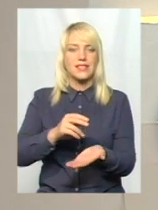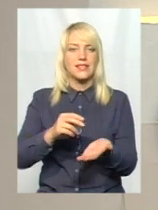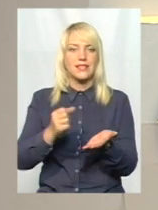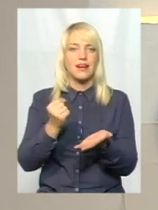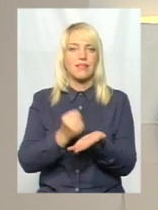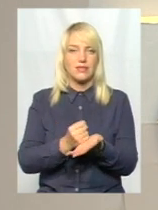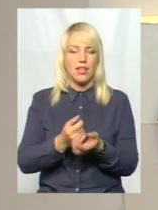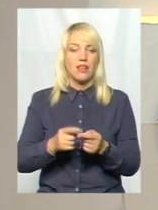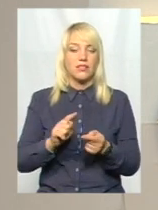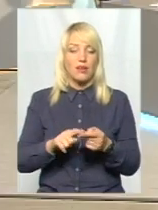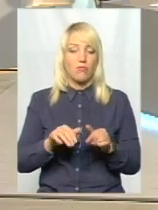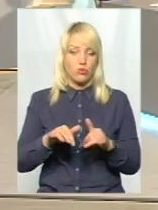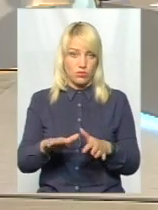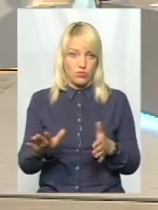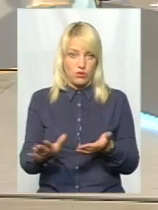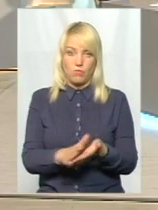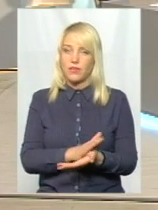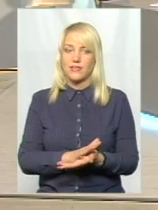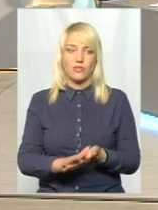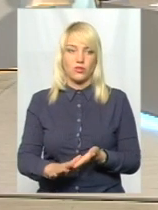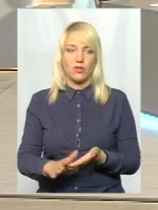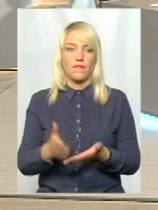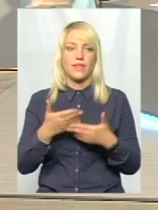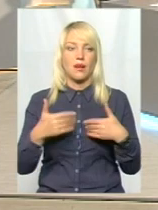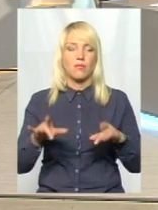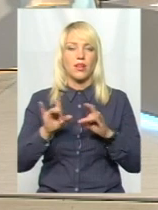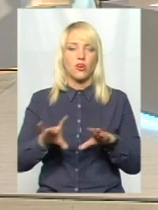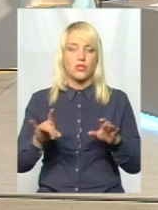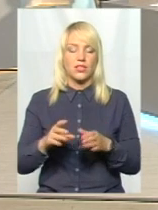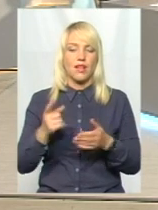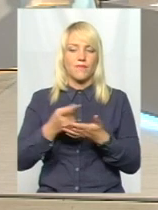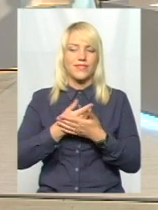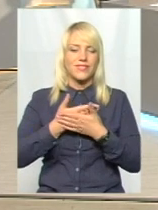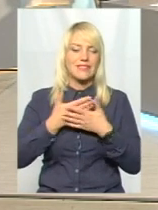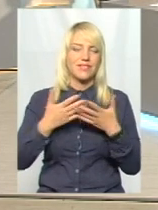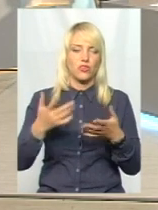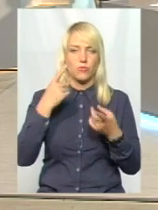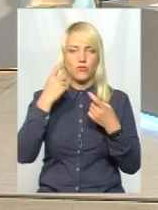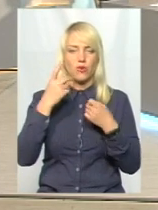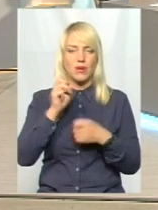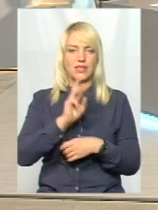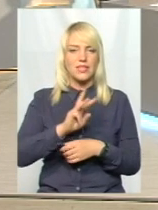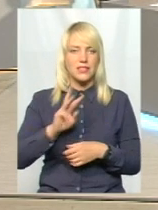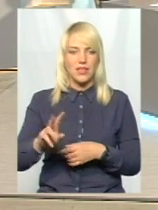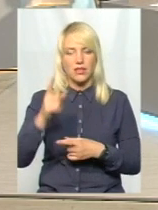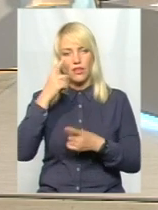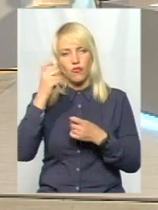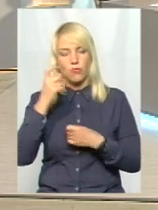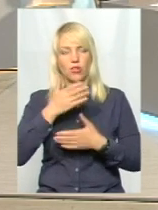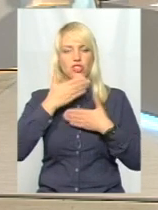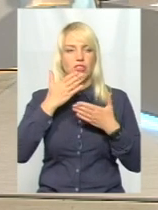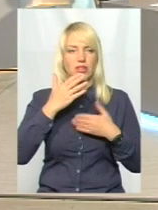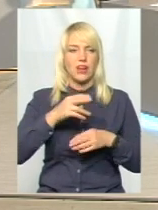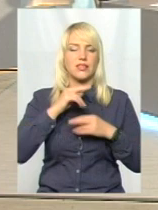цікаво те, що ця процедура безкоштовна. Ми розказуємо, висвітлюємо інформацію на сайті, інформуємо, що читайте, будь ласка, звертайтеся